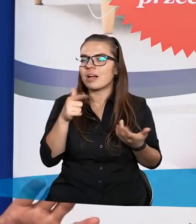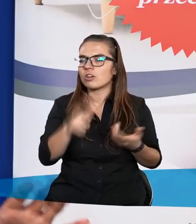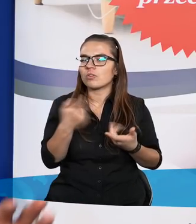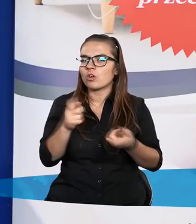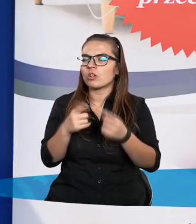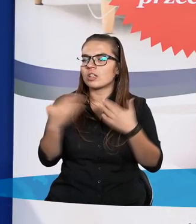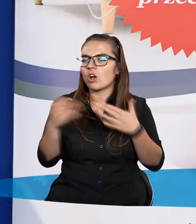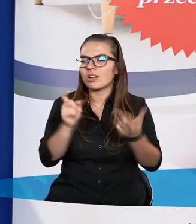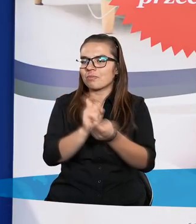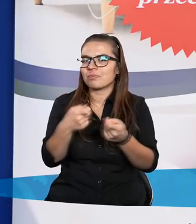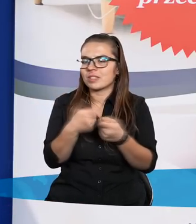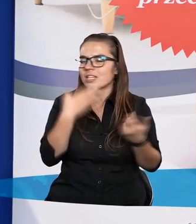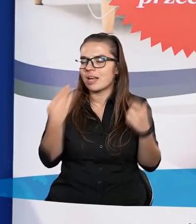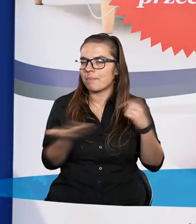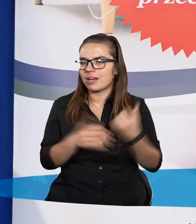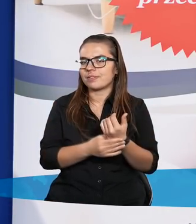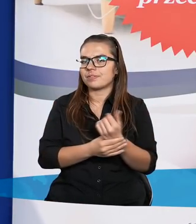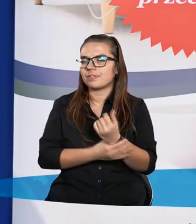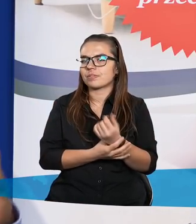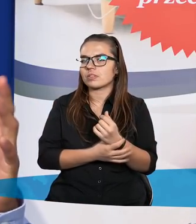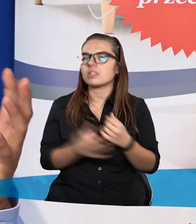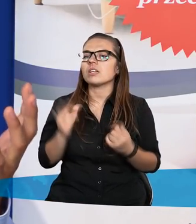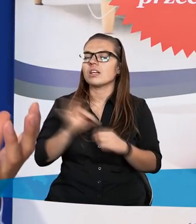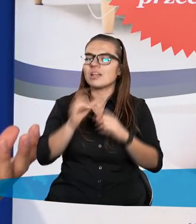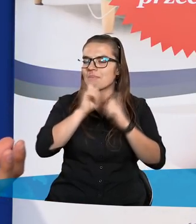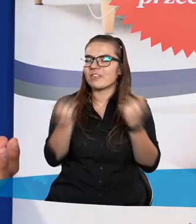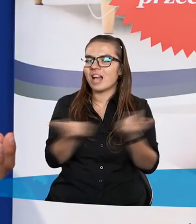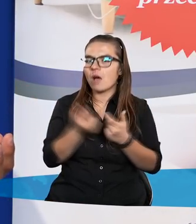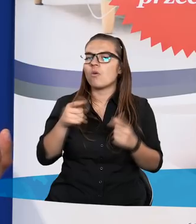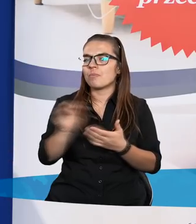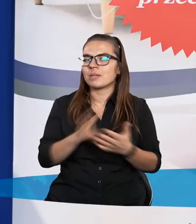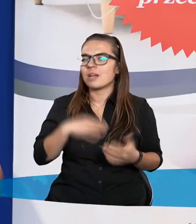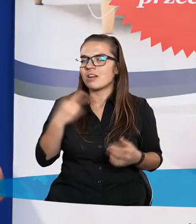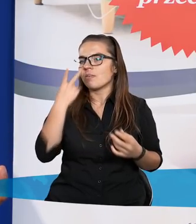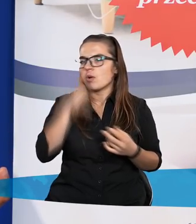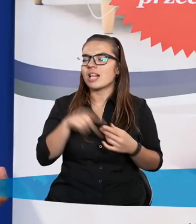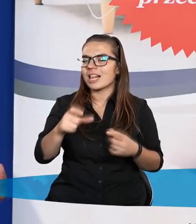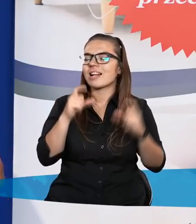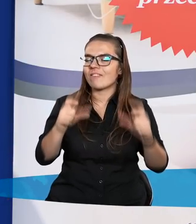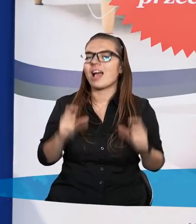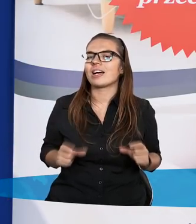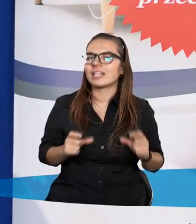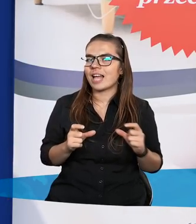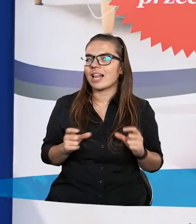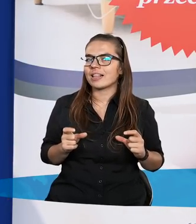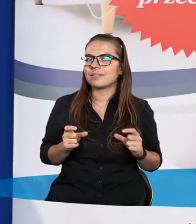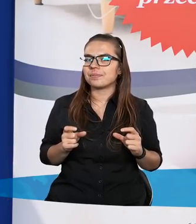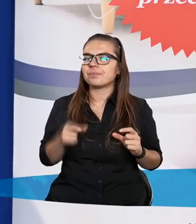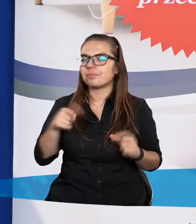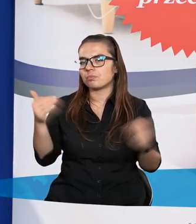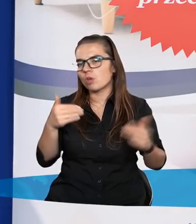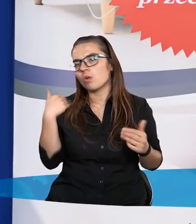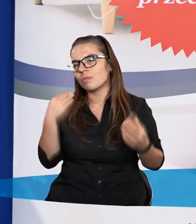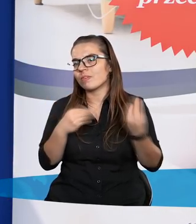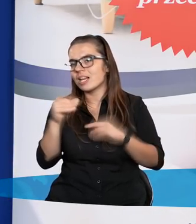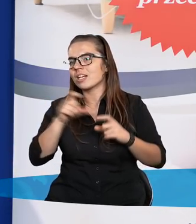stronę idzie. ona nie urodzi. Tak, dokładnie. Więc myślę, że gdybyśmy w całości Biblii mogli spojrzeć na ten werset i mieli